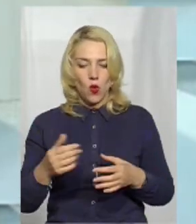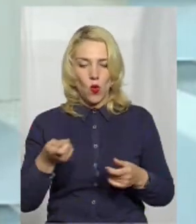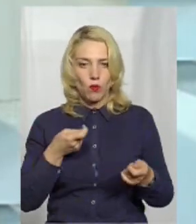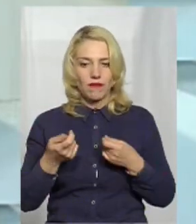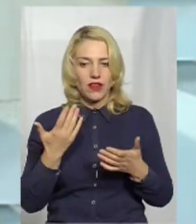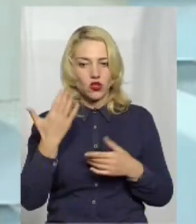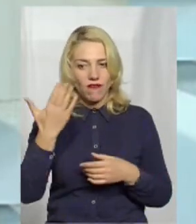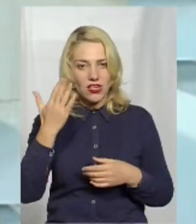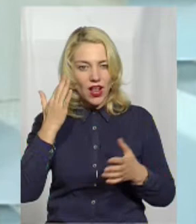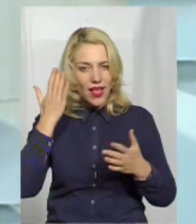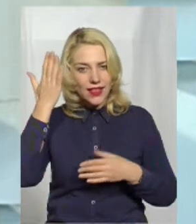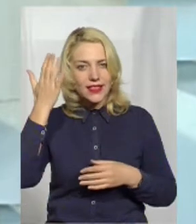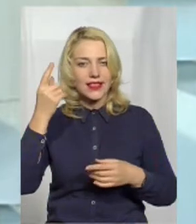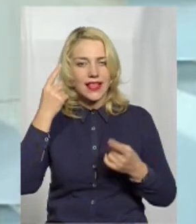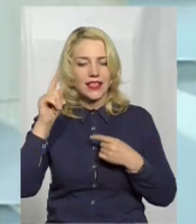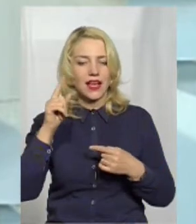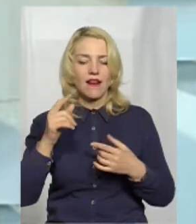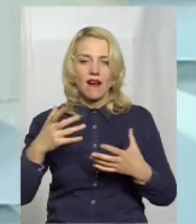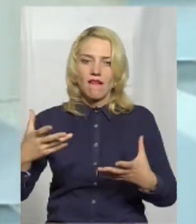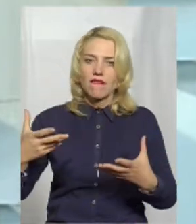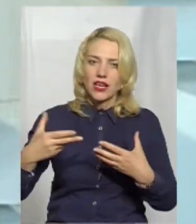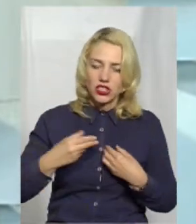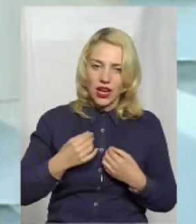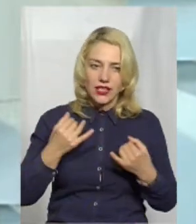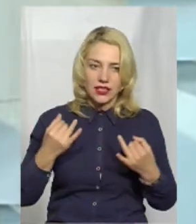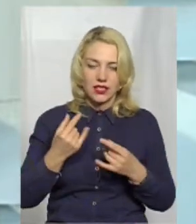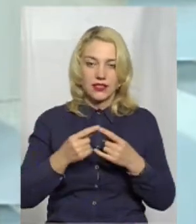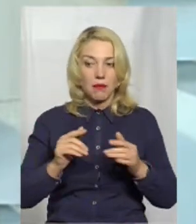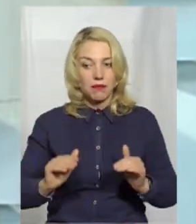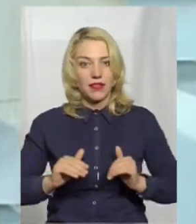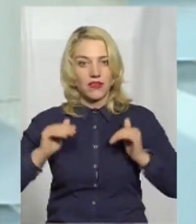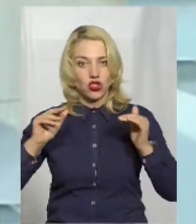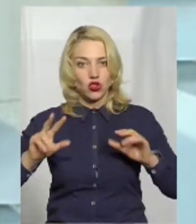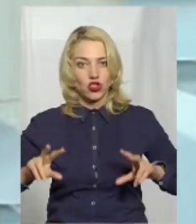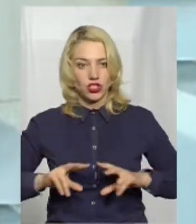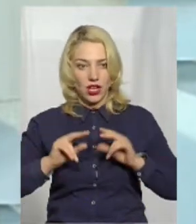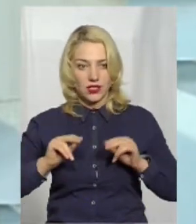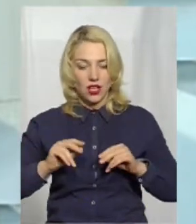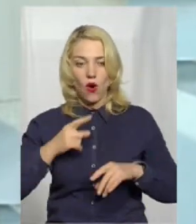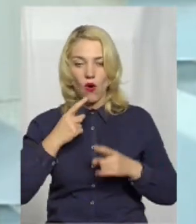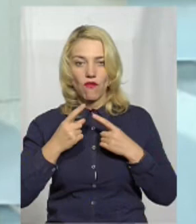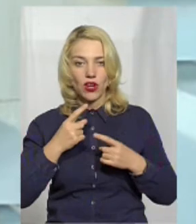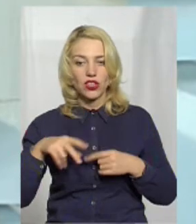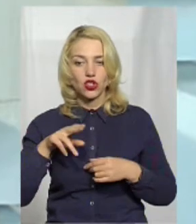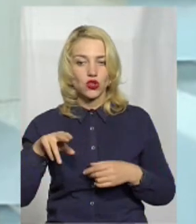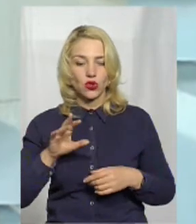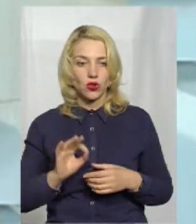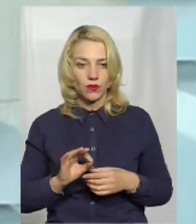якщо ваша ідея вражає, зацікавить, це підвищує шанси. Говорили щодо